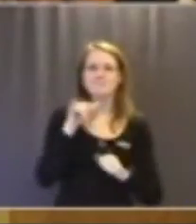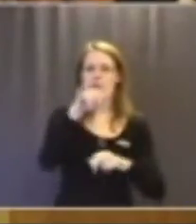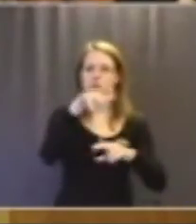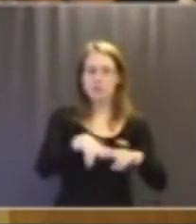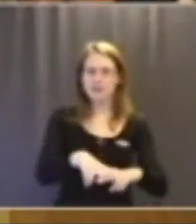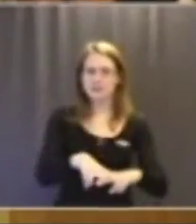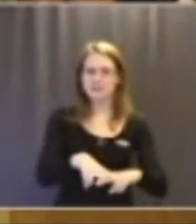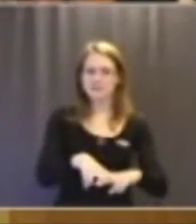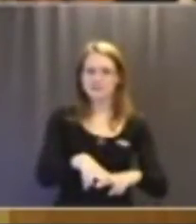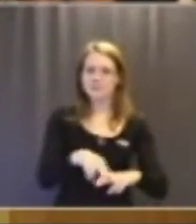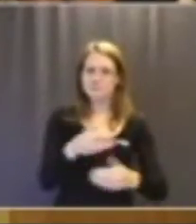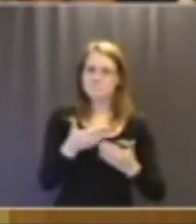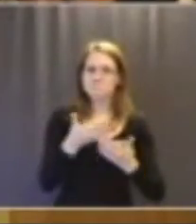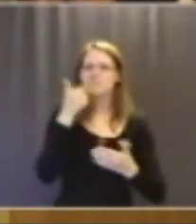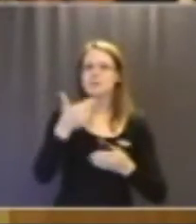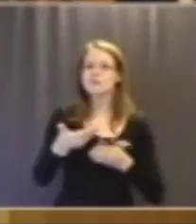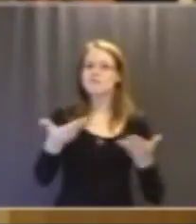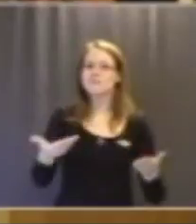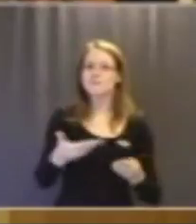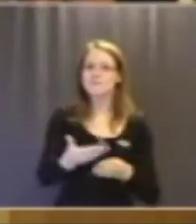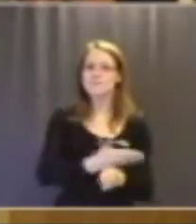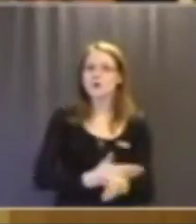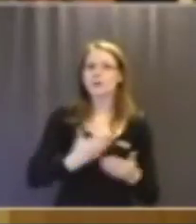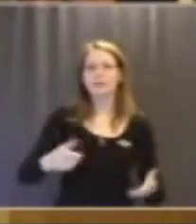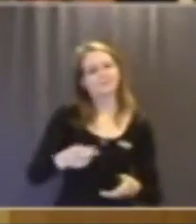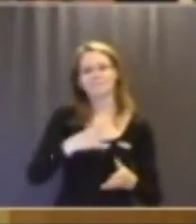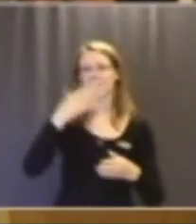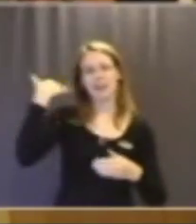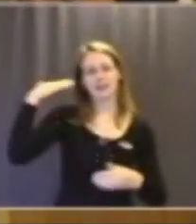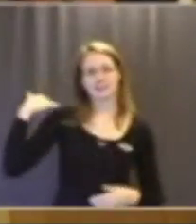bäst föredrag, den är passerad.